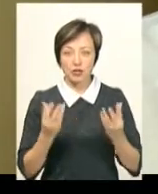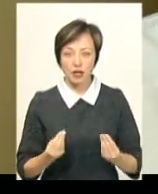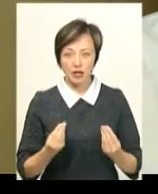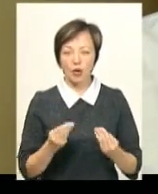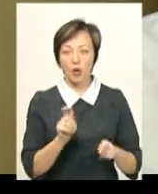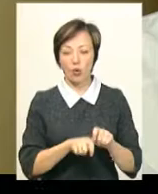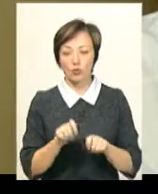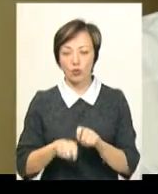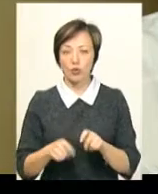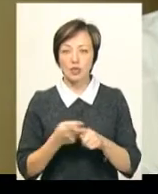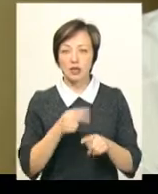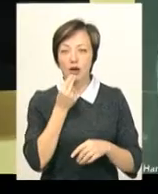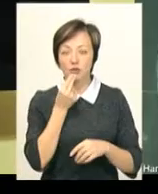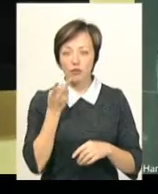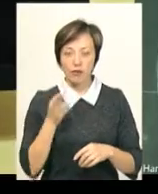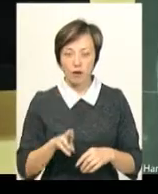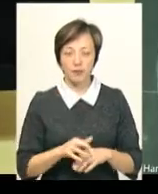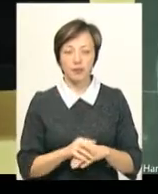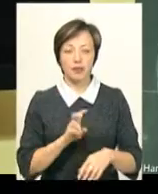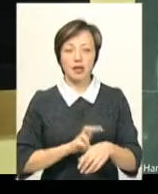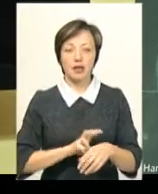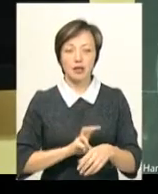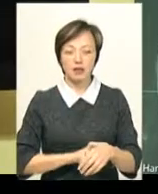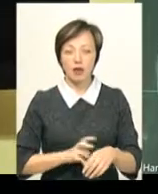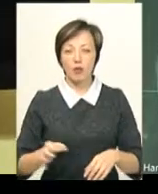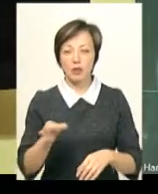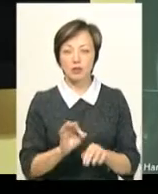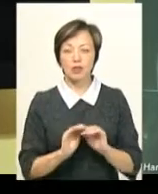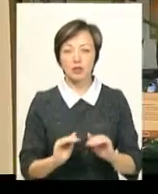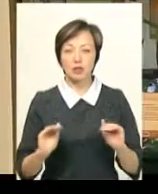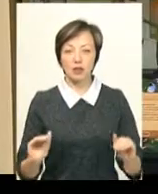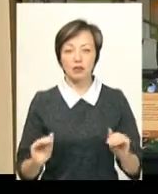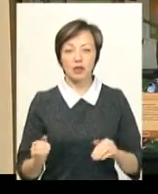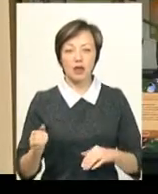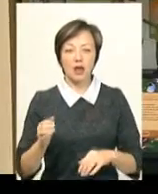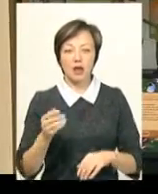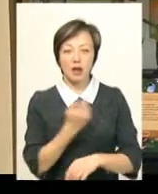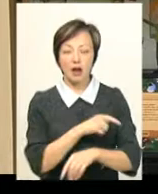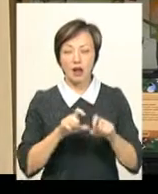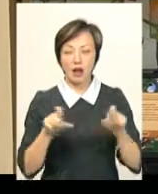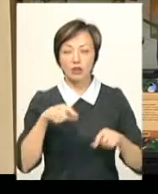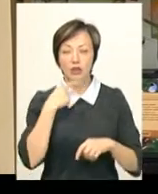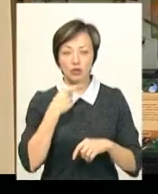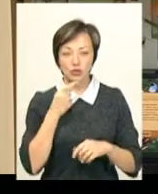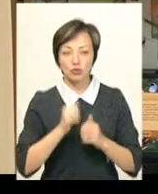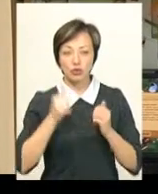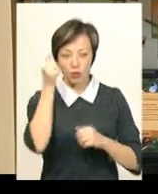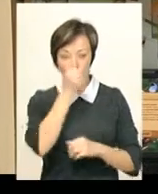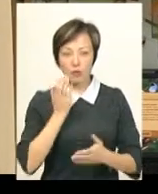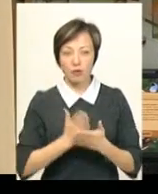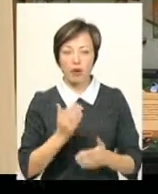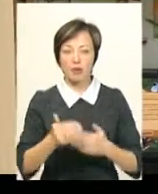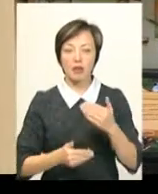контроль, це харчування. Лікар-ендокринолог обласної дитячої лікарні Раїса Гуцел каже, що цукровий діабет широко має